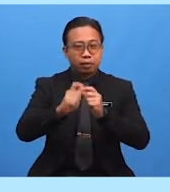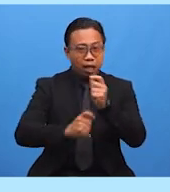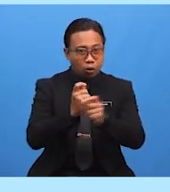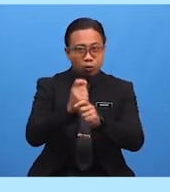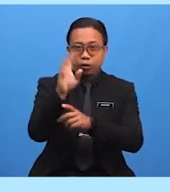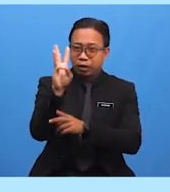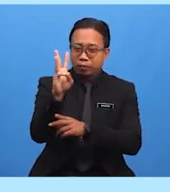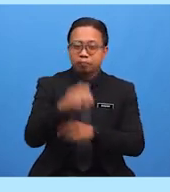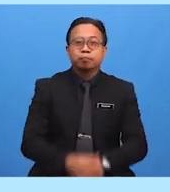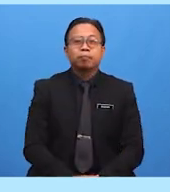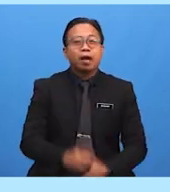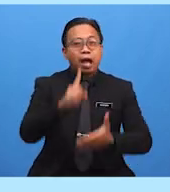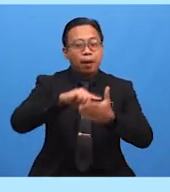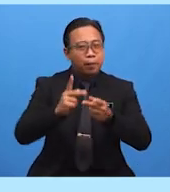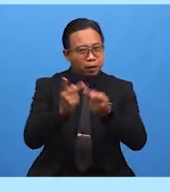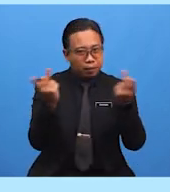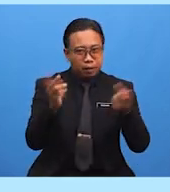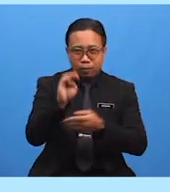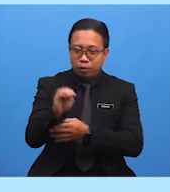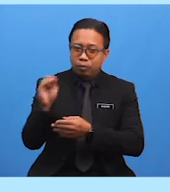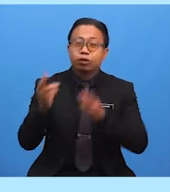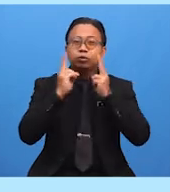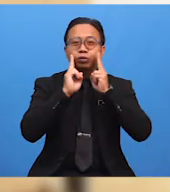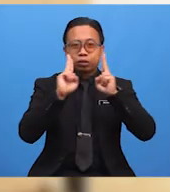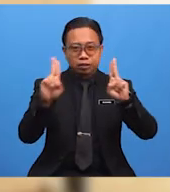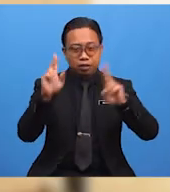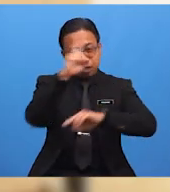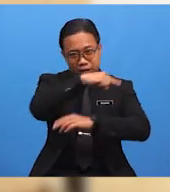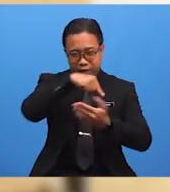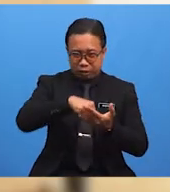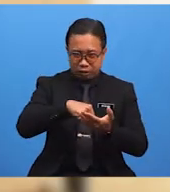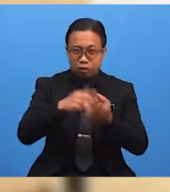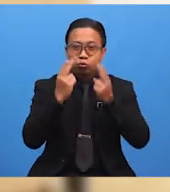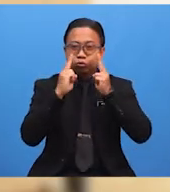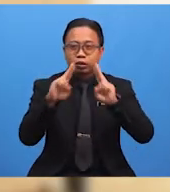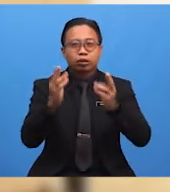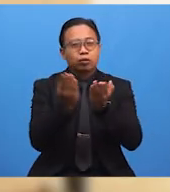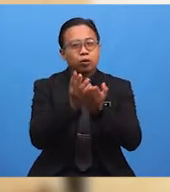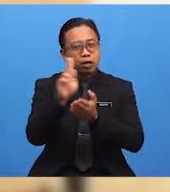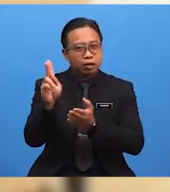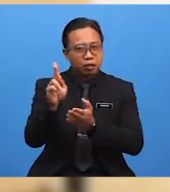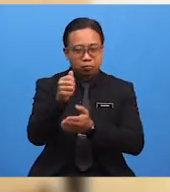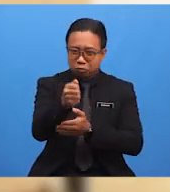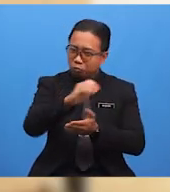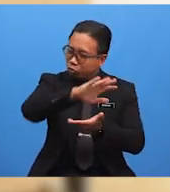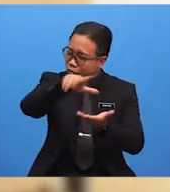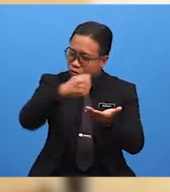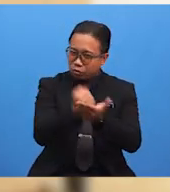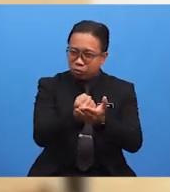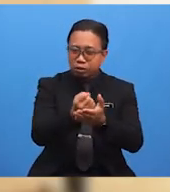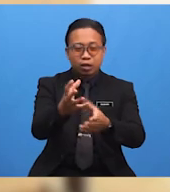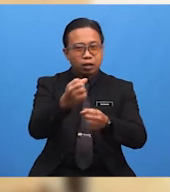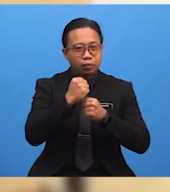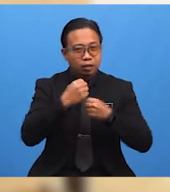Apa khabar murid-murid ustazah pada hari ini? Ustazah doakan kita semua beroleh